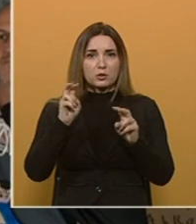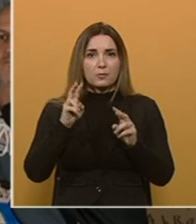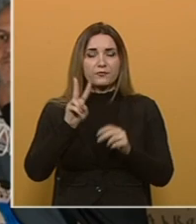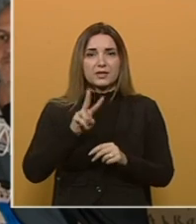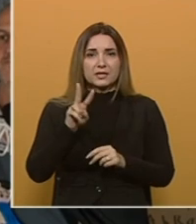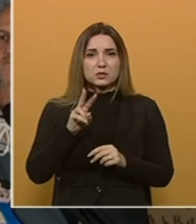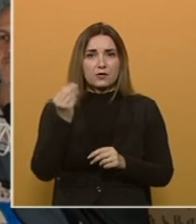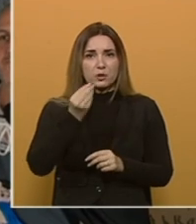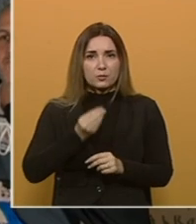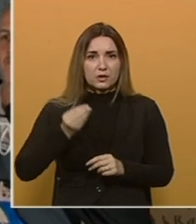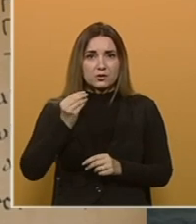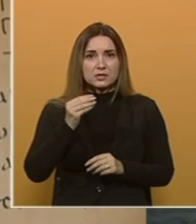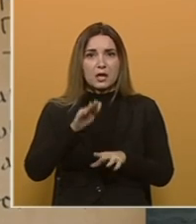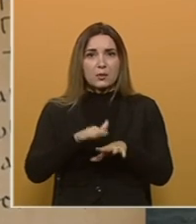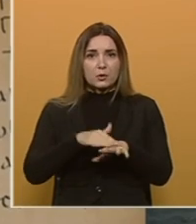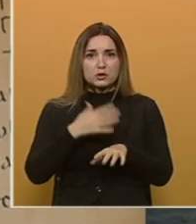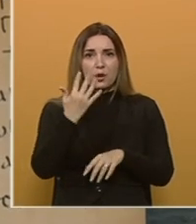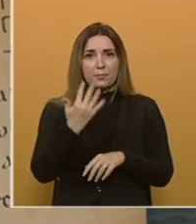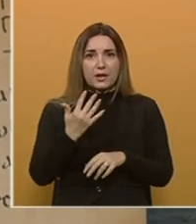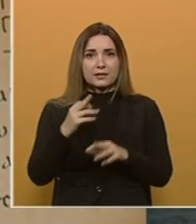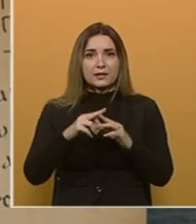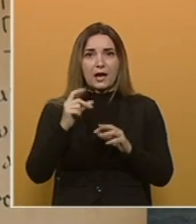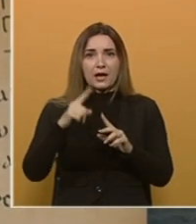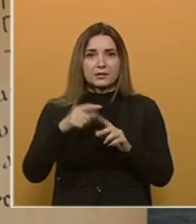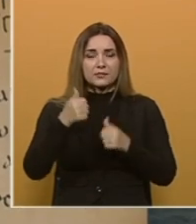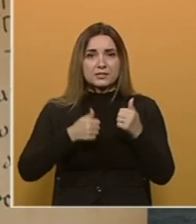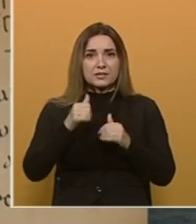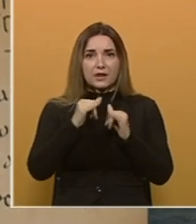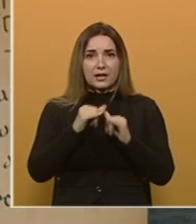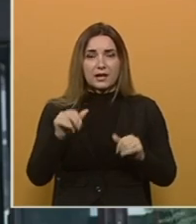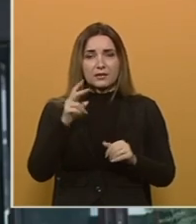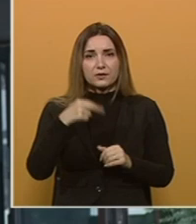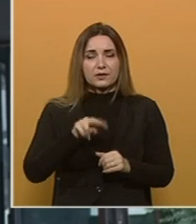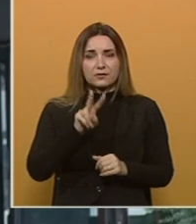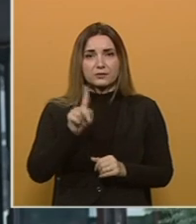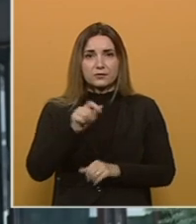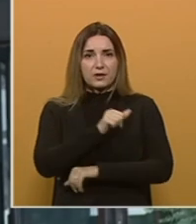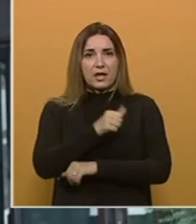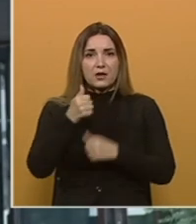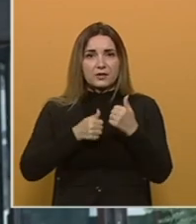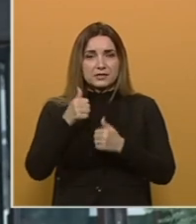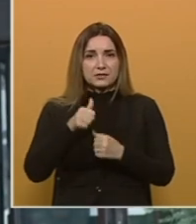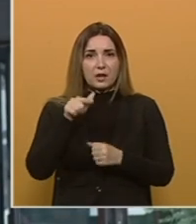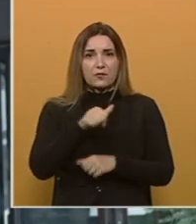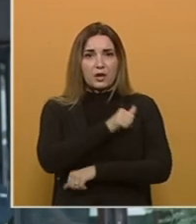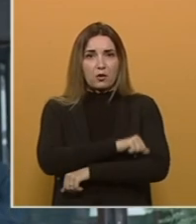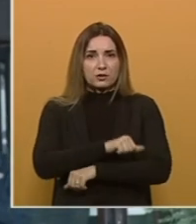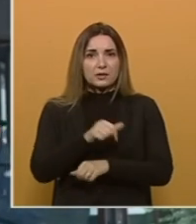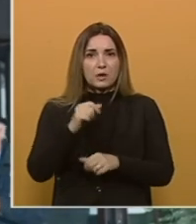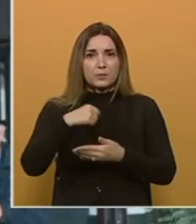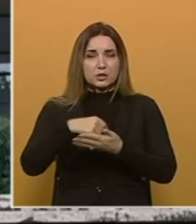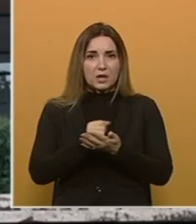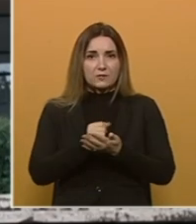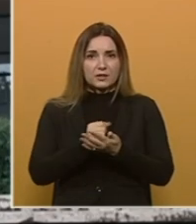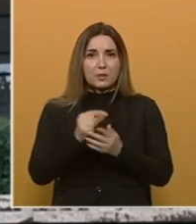Vitezovi umjetnosti počeo je peti art festival Grad 2021. Festival je ove godine upravo u znaku